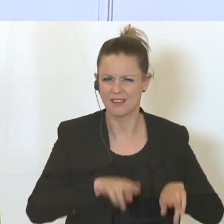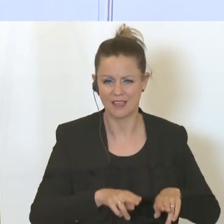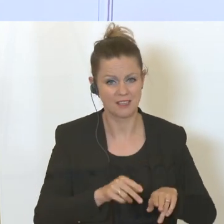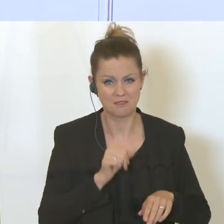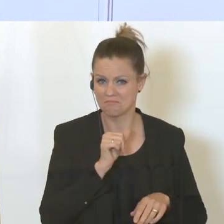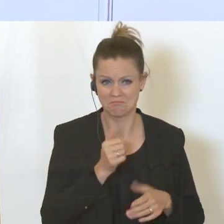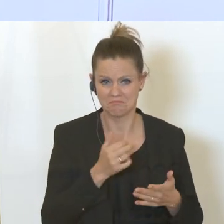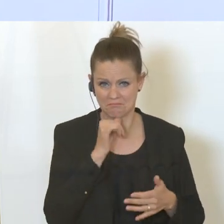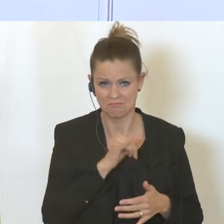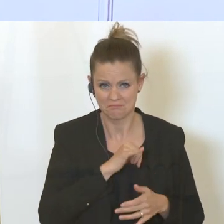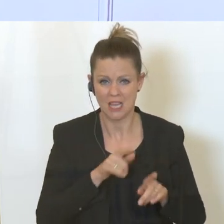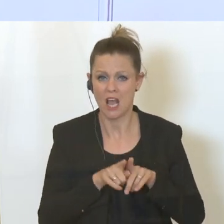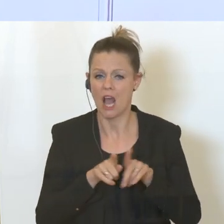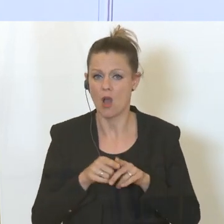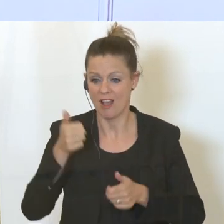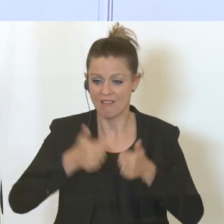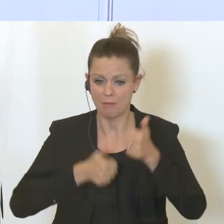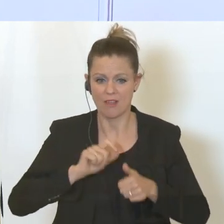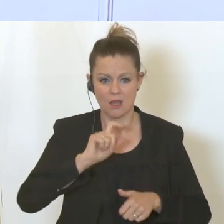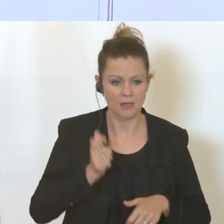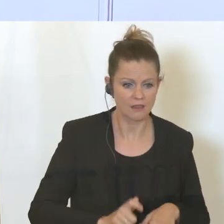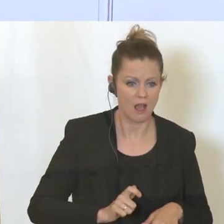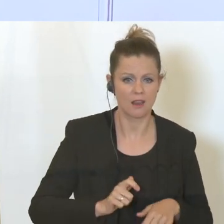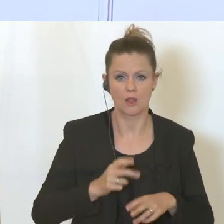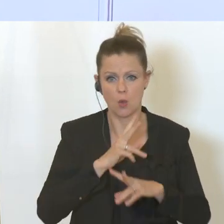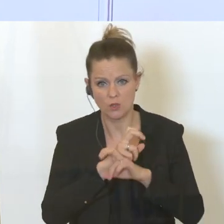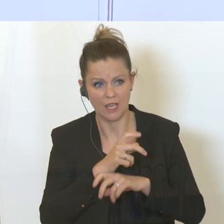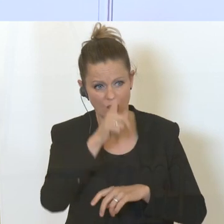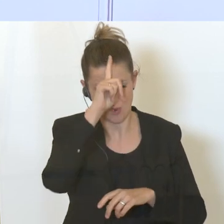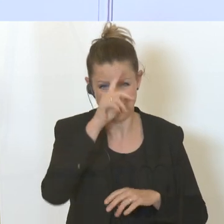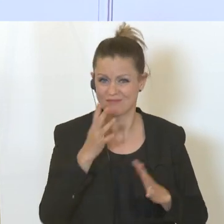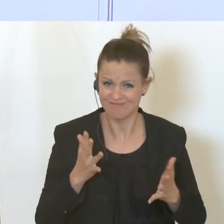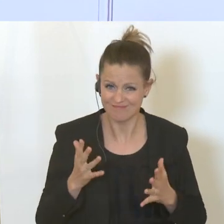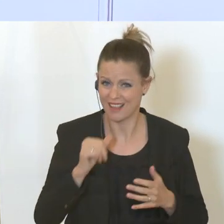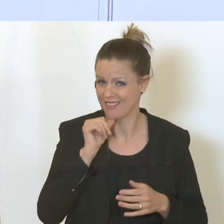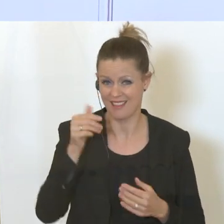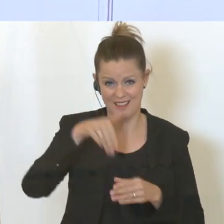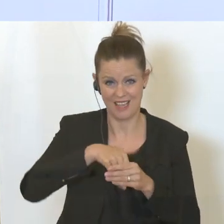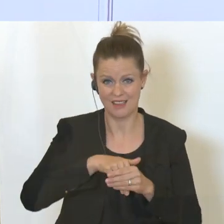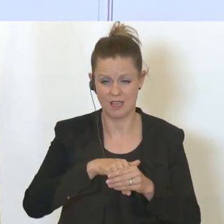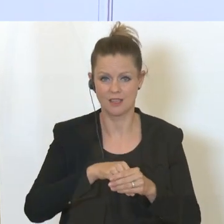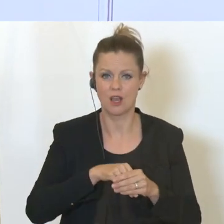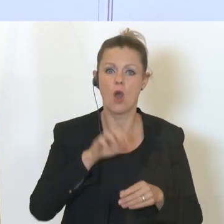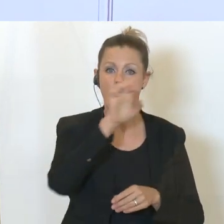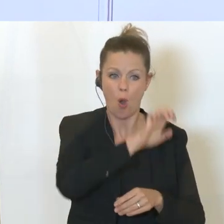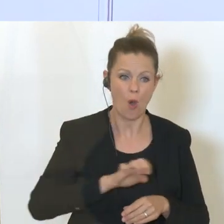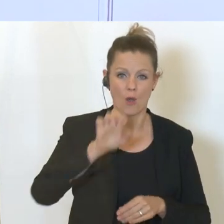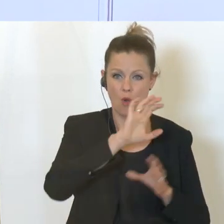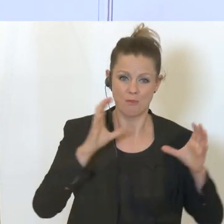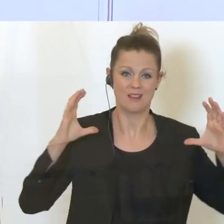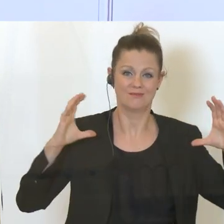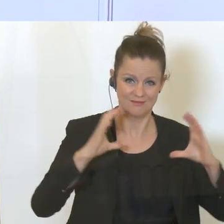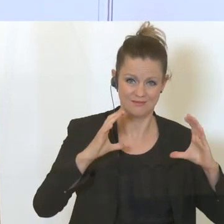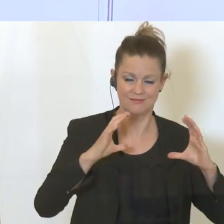nicht darum, um den Wettbewerb zwischen Österreich, Italien und Deutschland, sondern es geht um den Wettbewerb Europas mit den USA